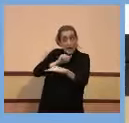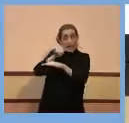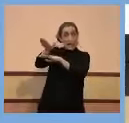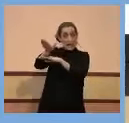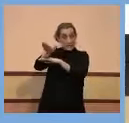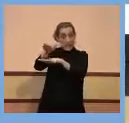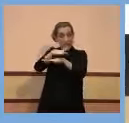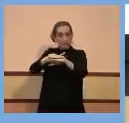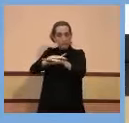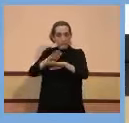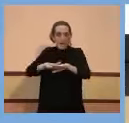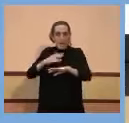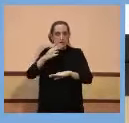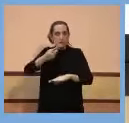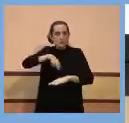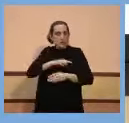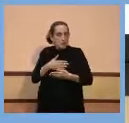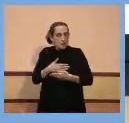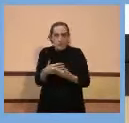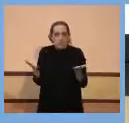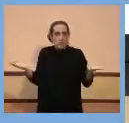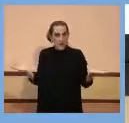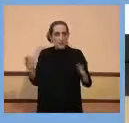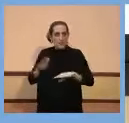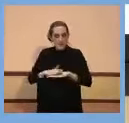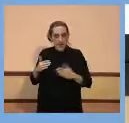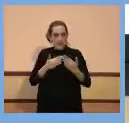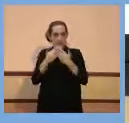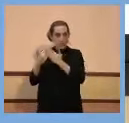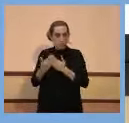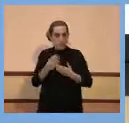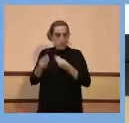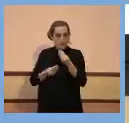posant-nos a disposició, i, bàsicament,